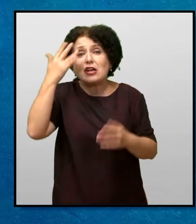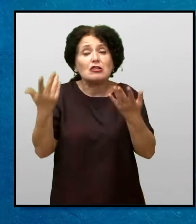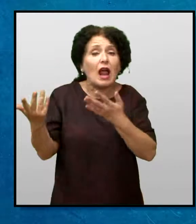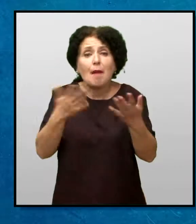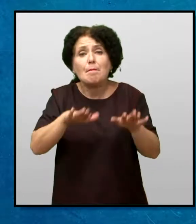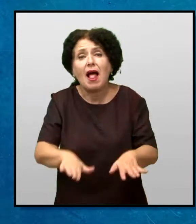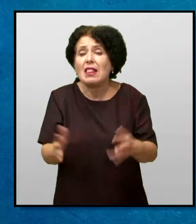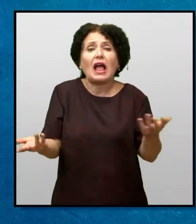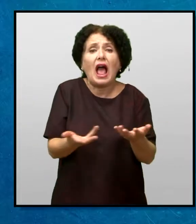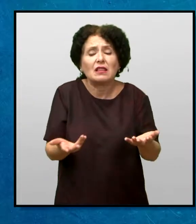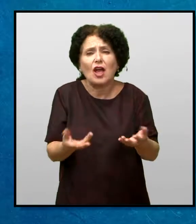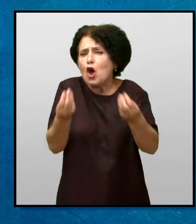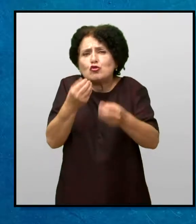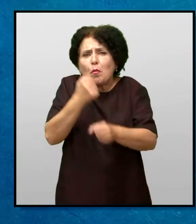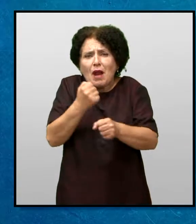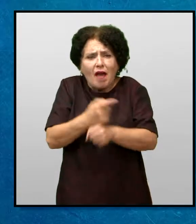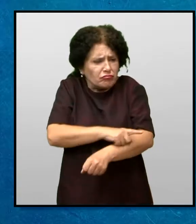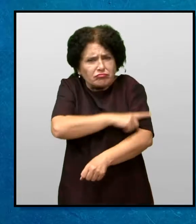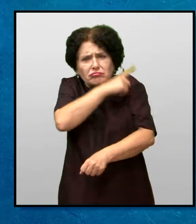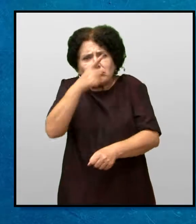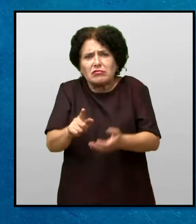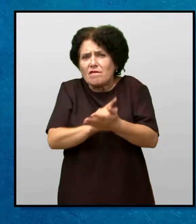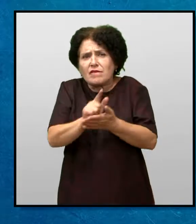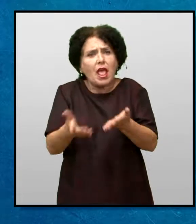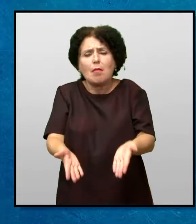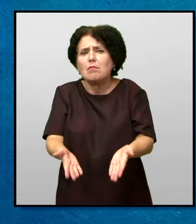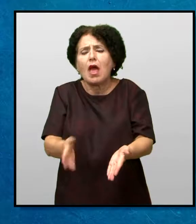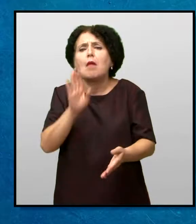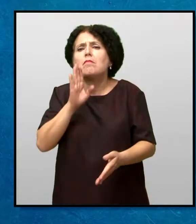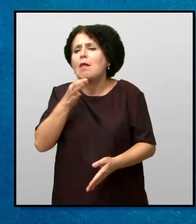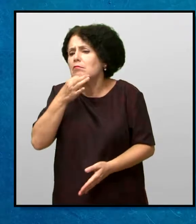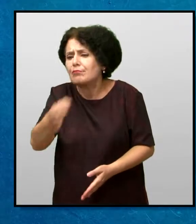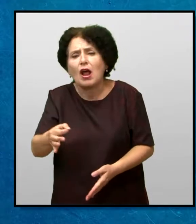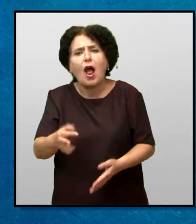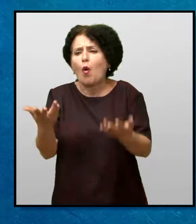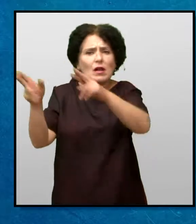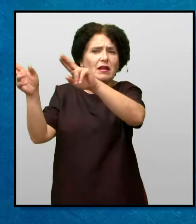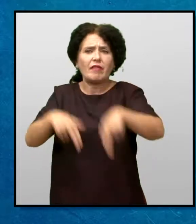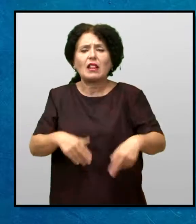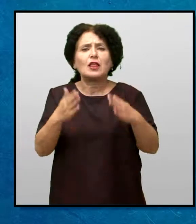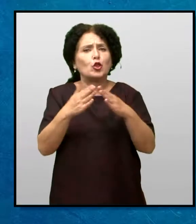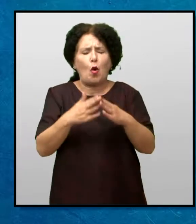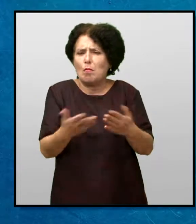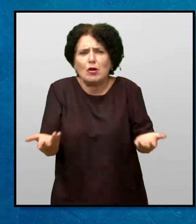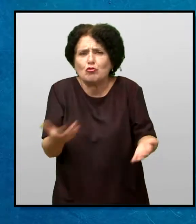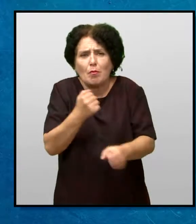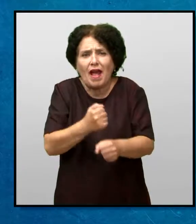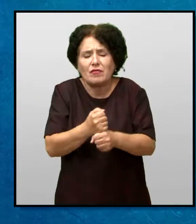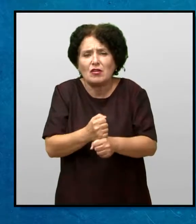за неја Што правеше толку долго? Ја праша мајка и кога конечно стигна дома